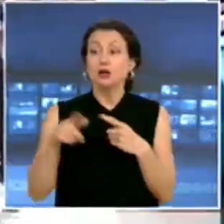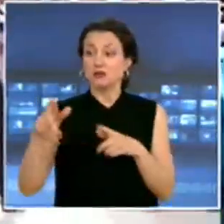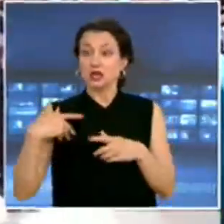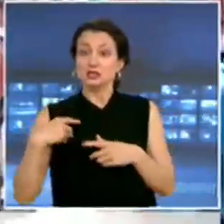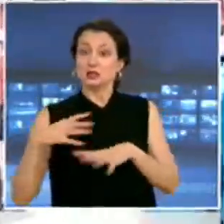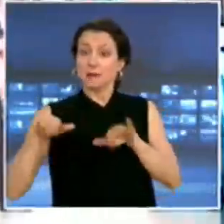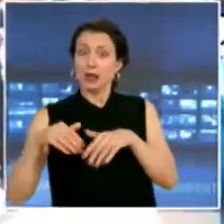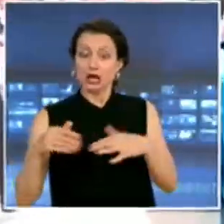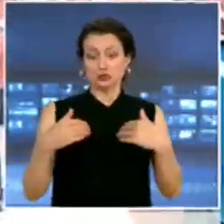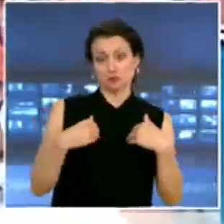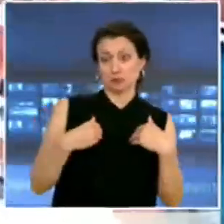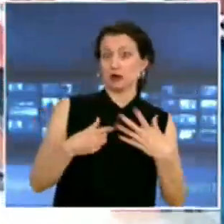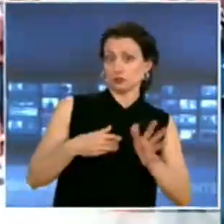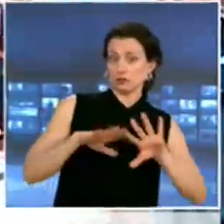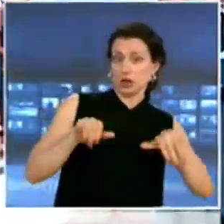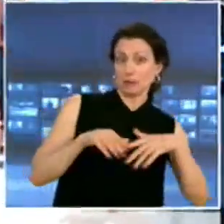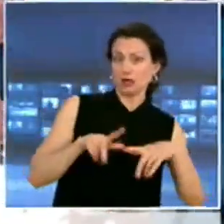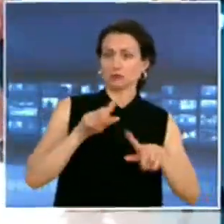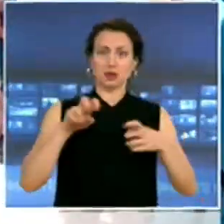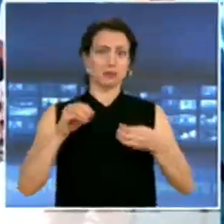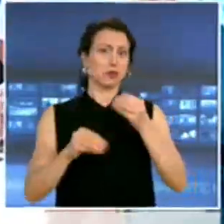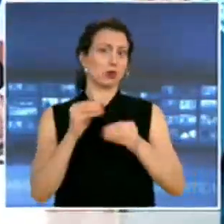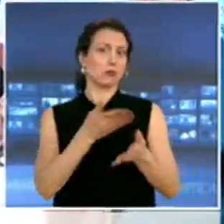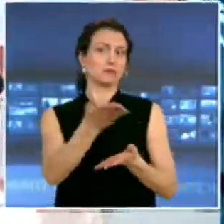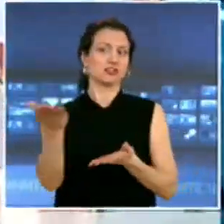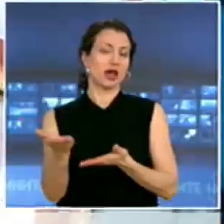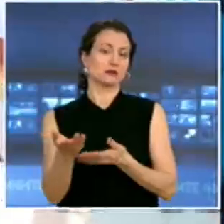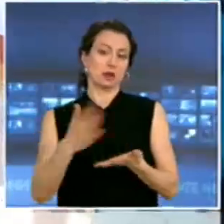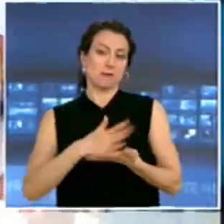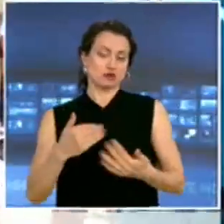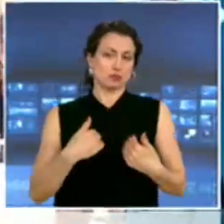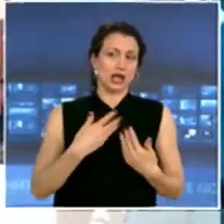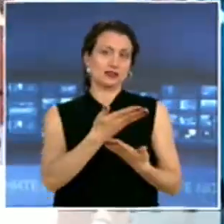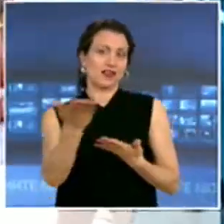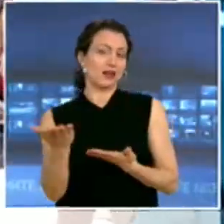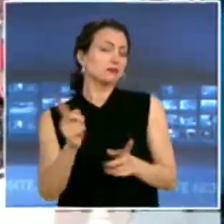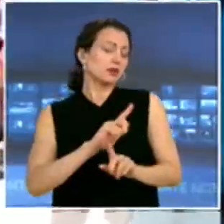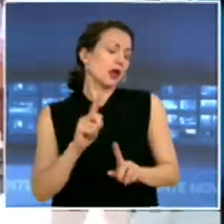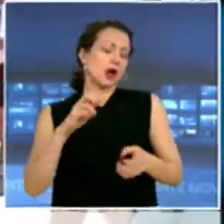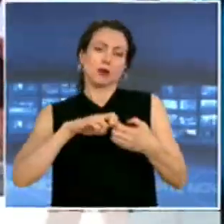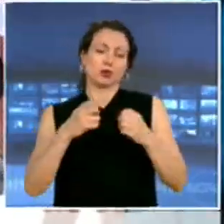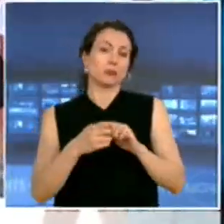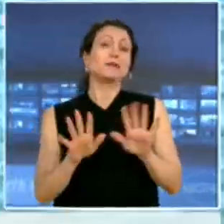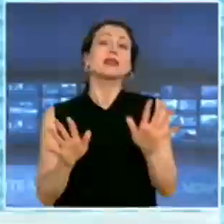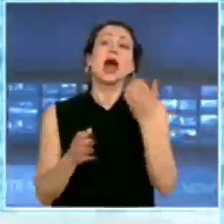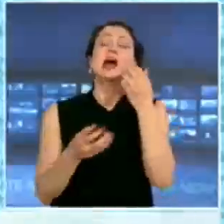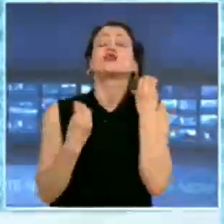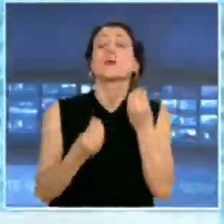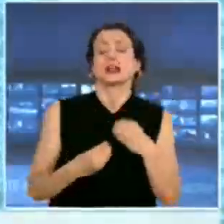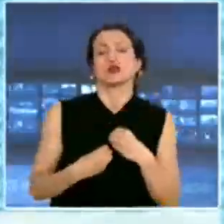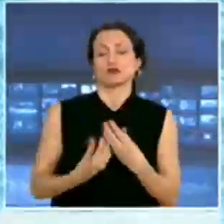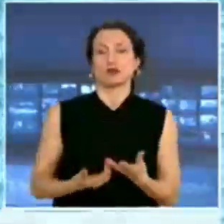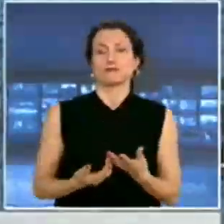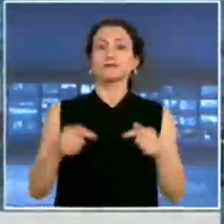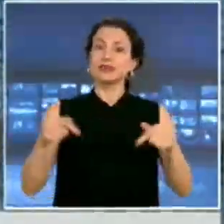Точно така. Няма никакъв проблем с вас. Между нас и вас. Най-добри чувства. На този